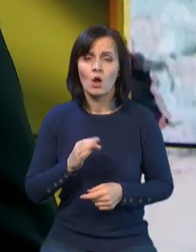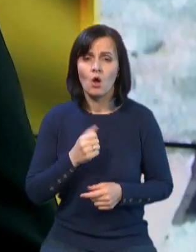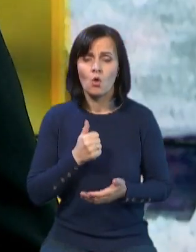за мить.